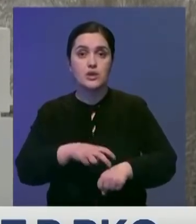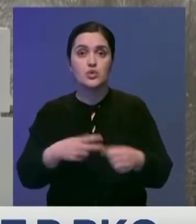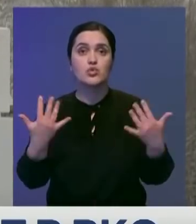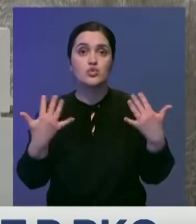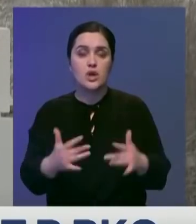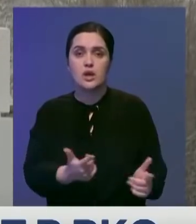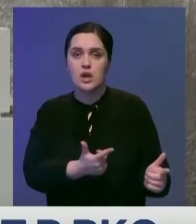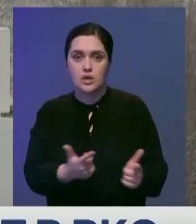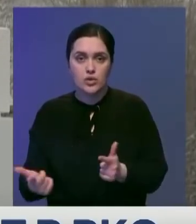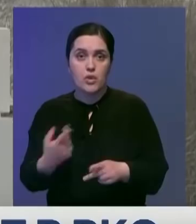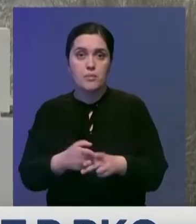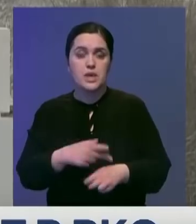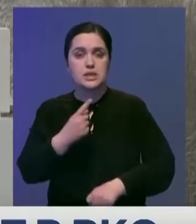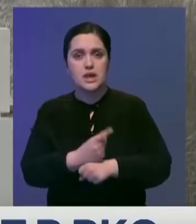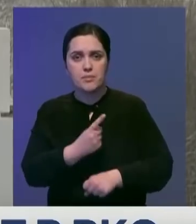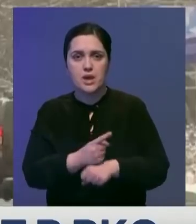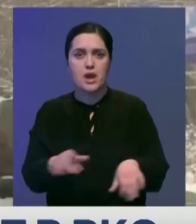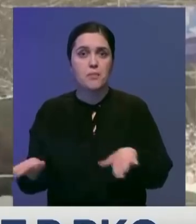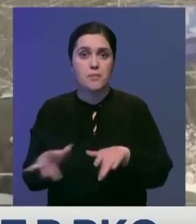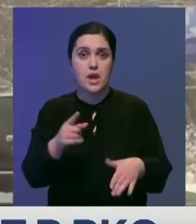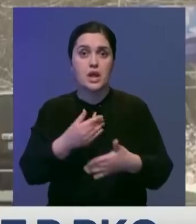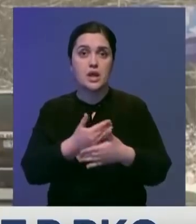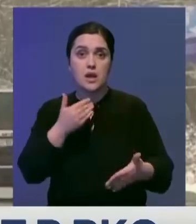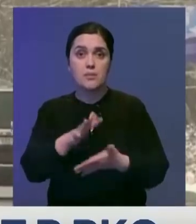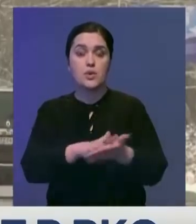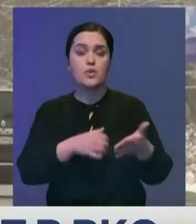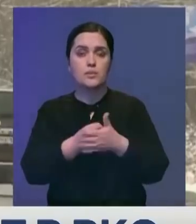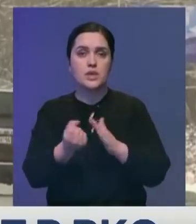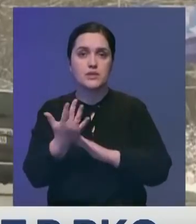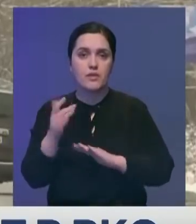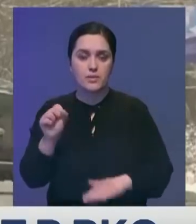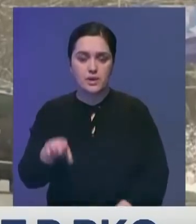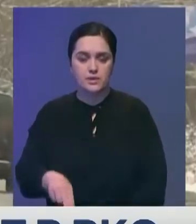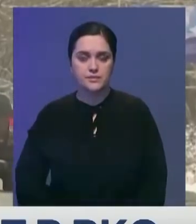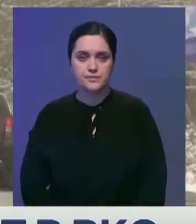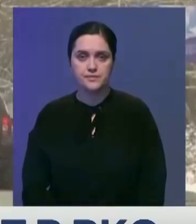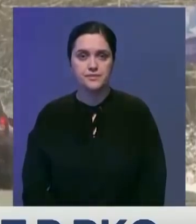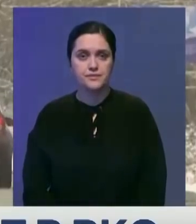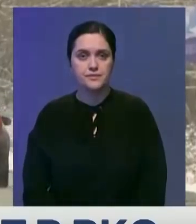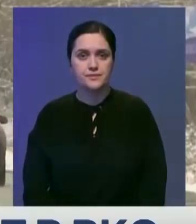региона уже вышло. Ограничительные меры, введенные там ранее, продлили до 15 апреля.